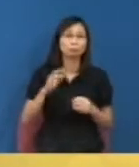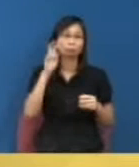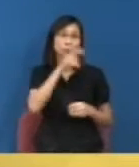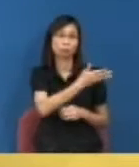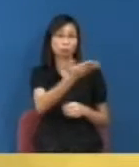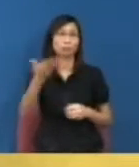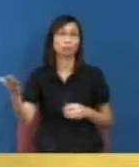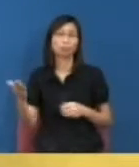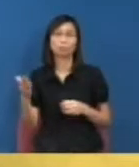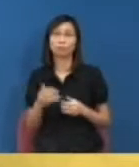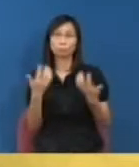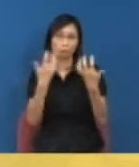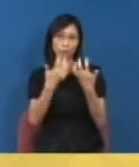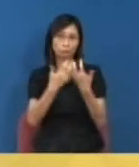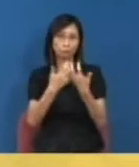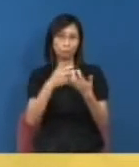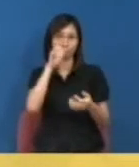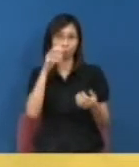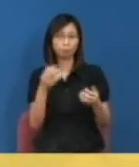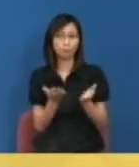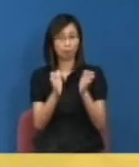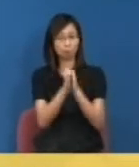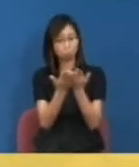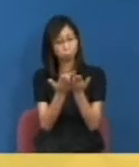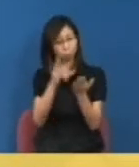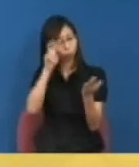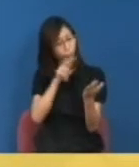過每年的審計報告去看我想這個